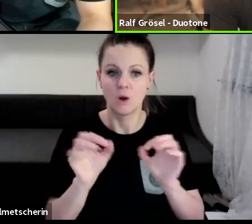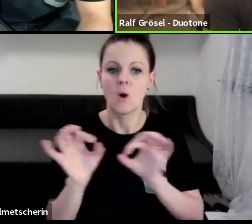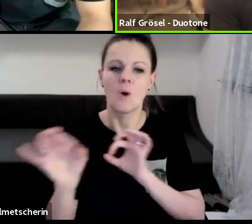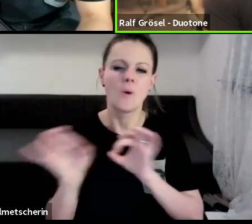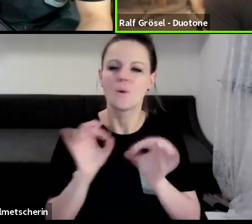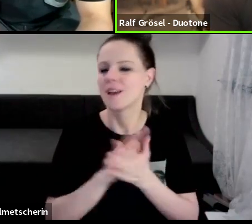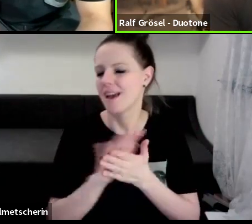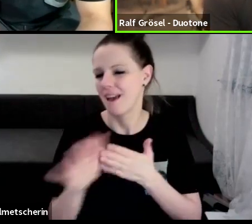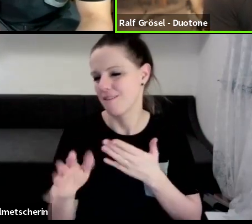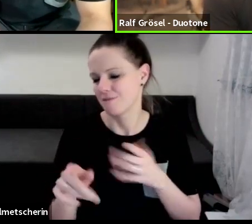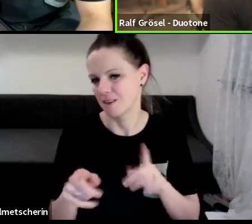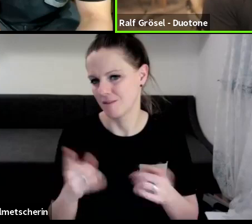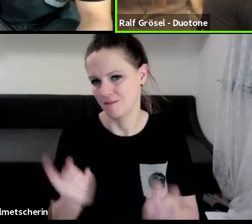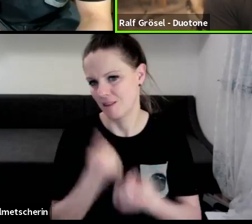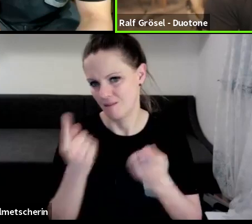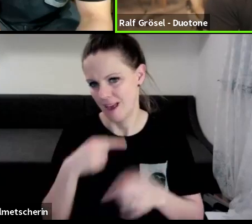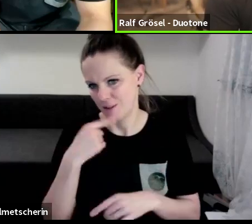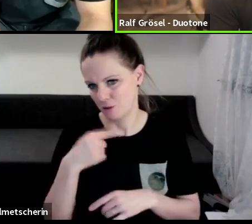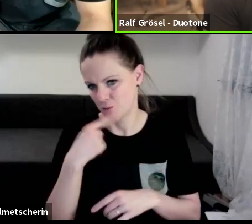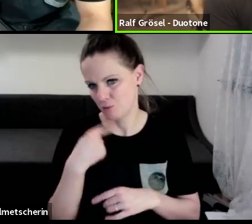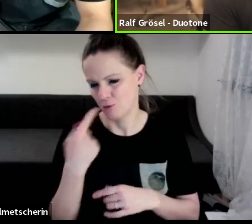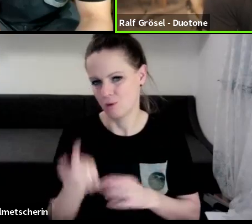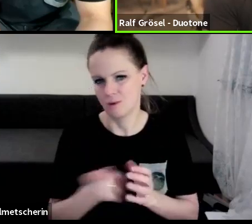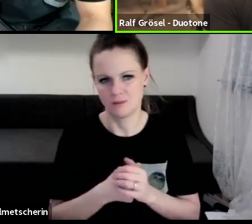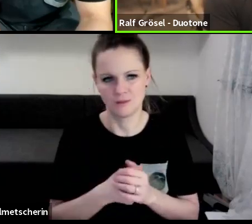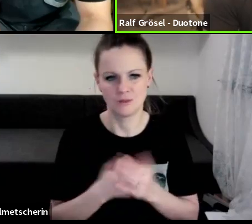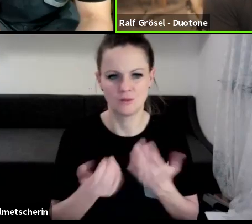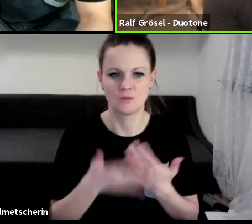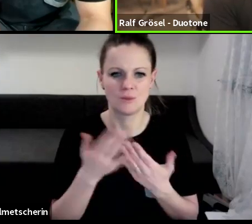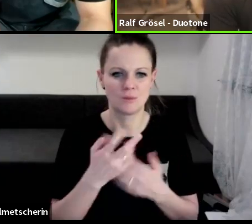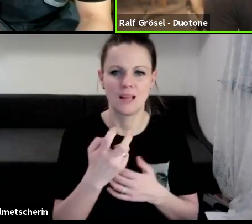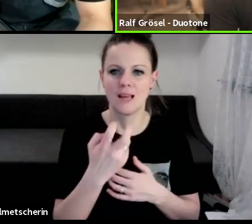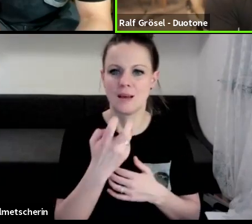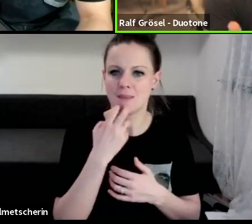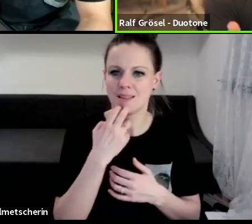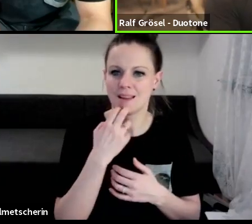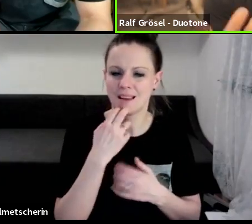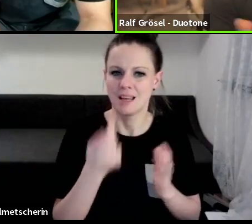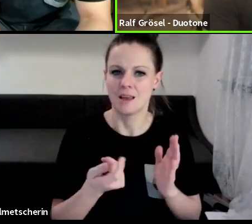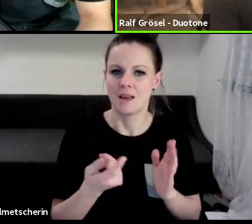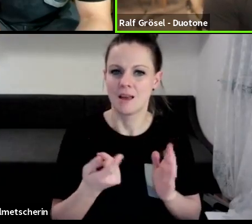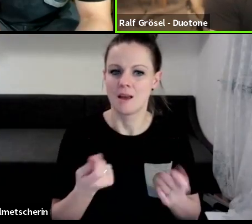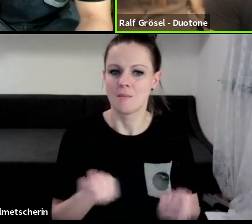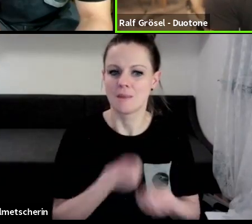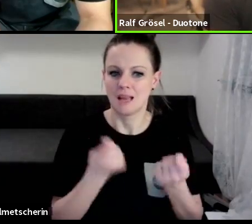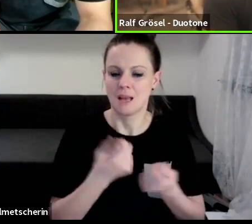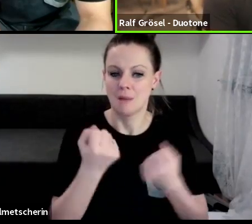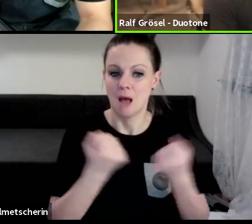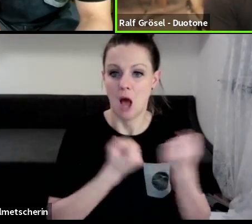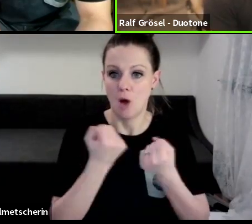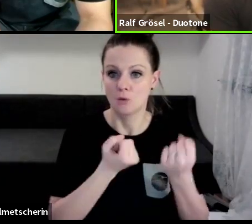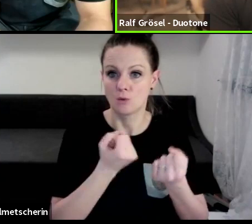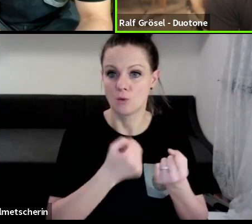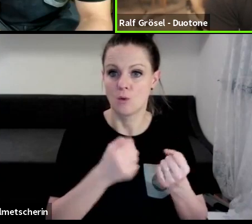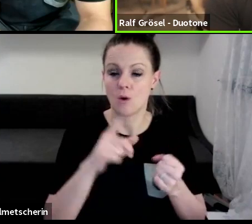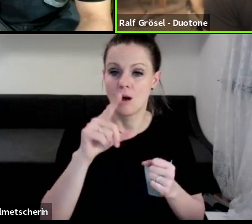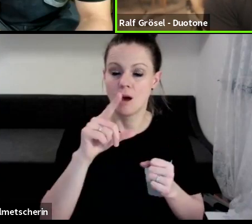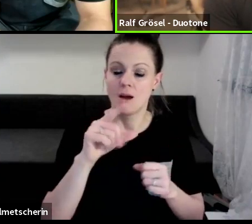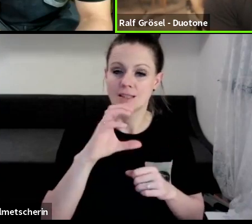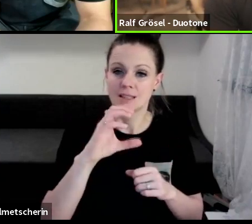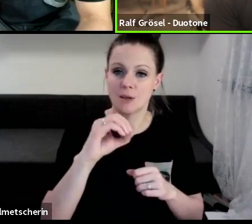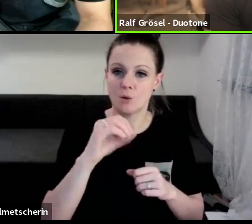ein batteriegetriebenes Fahrzeug weniger CO2 ausstößt. Also geht nicht. Also als